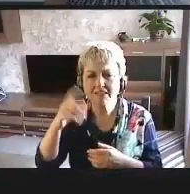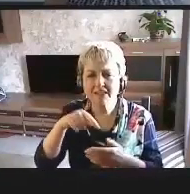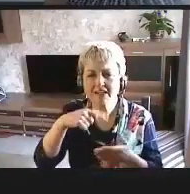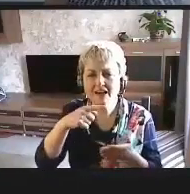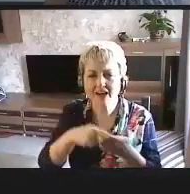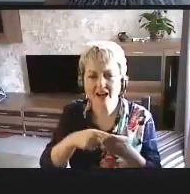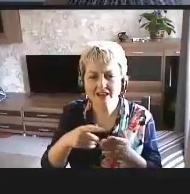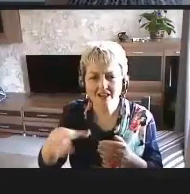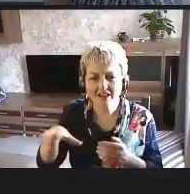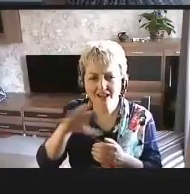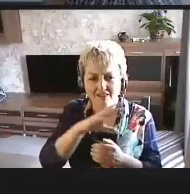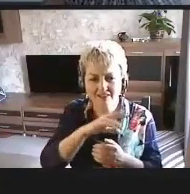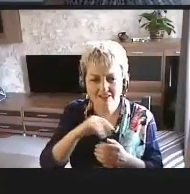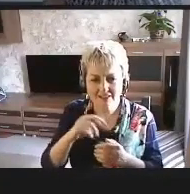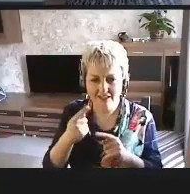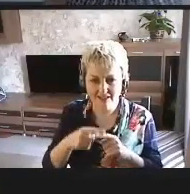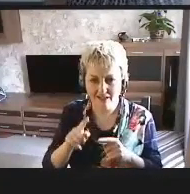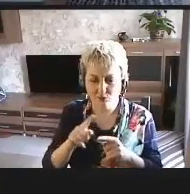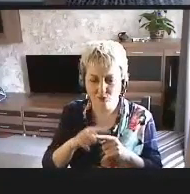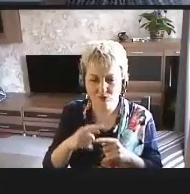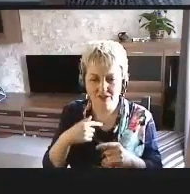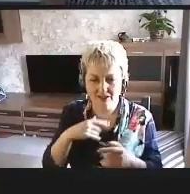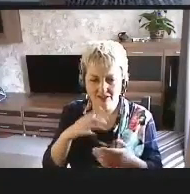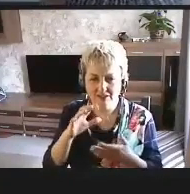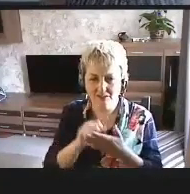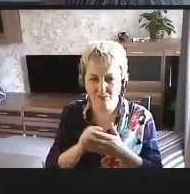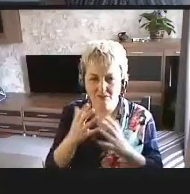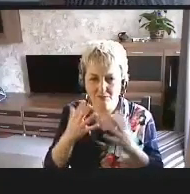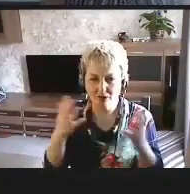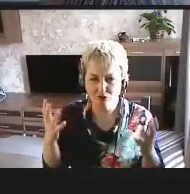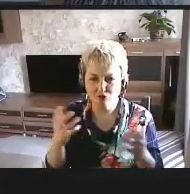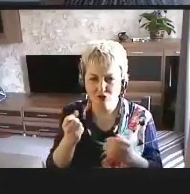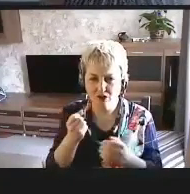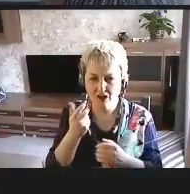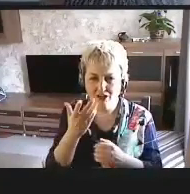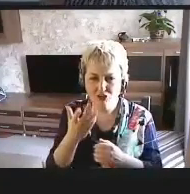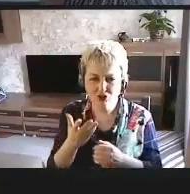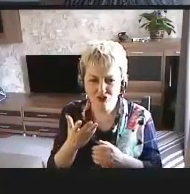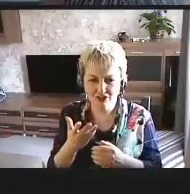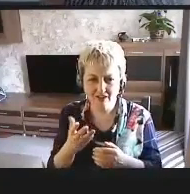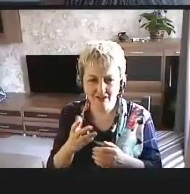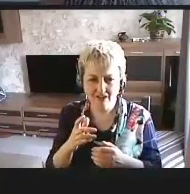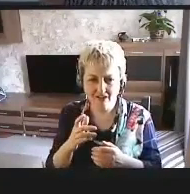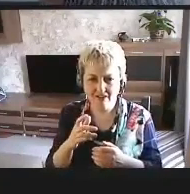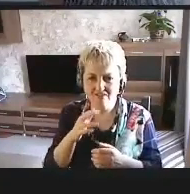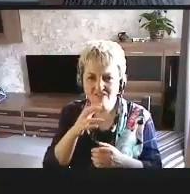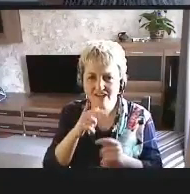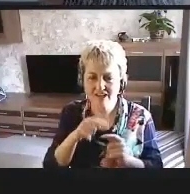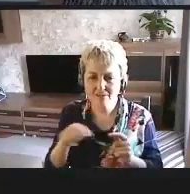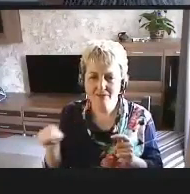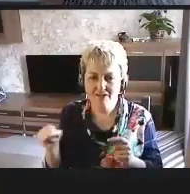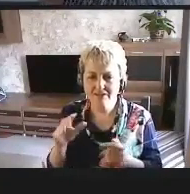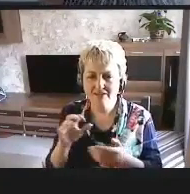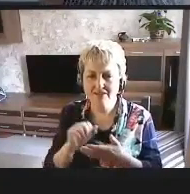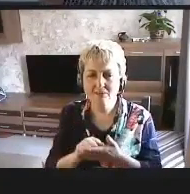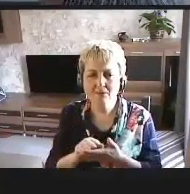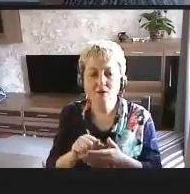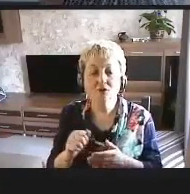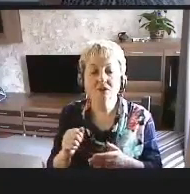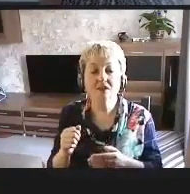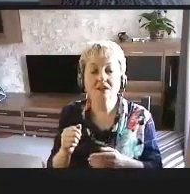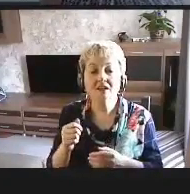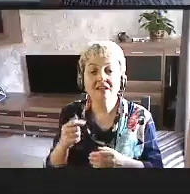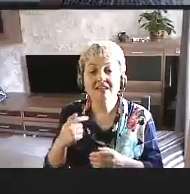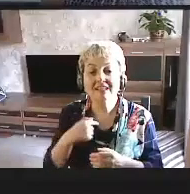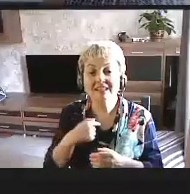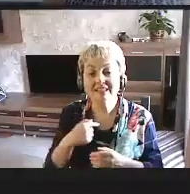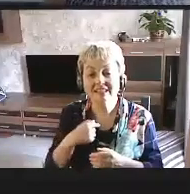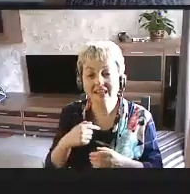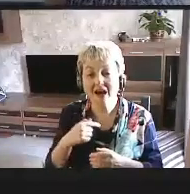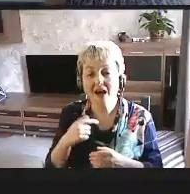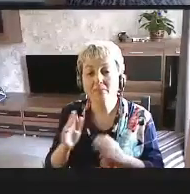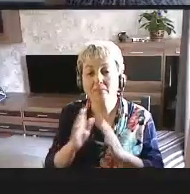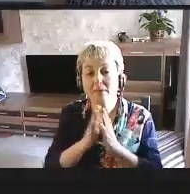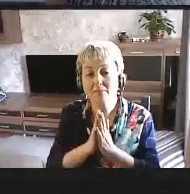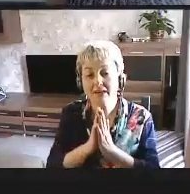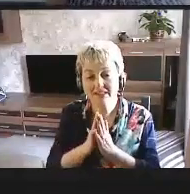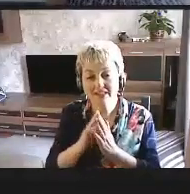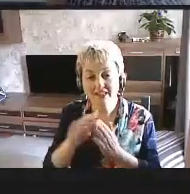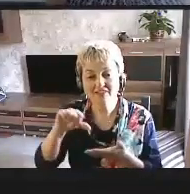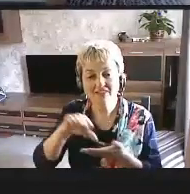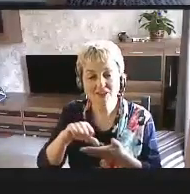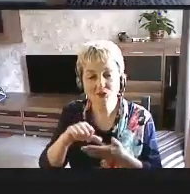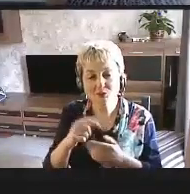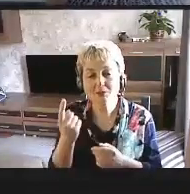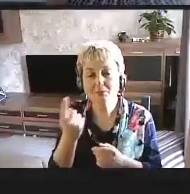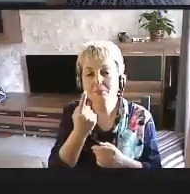которые я занимаюсь довольно большое количество времени. Я попросила выступить